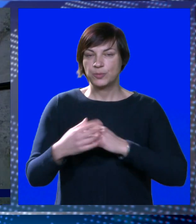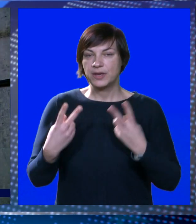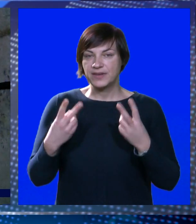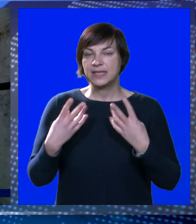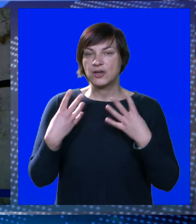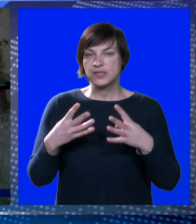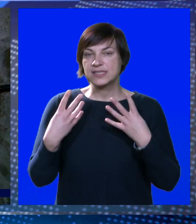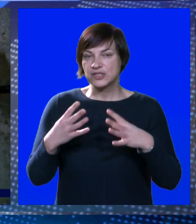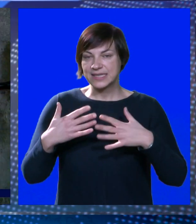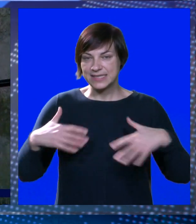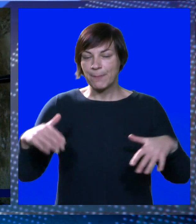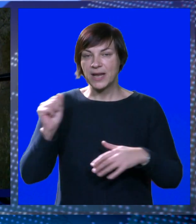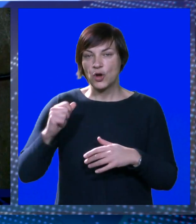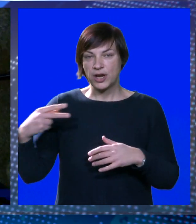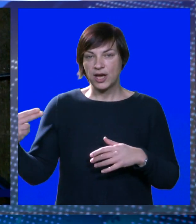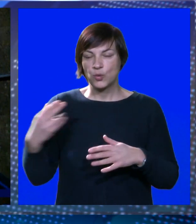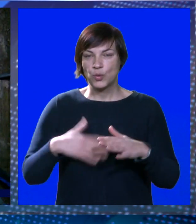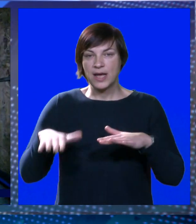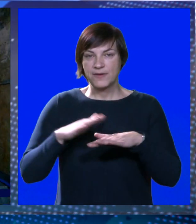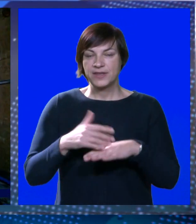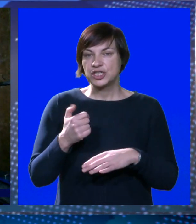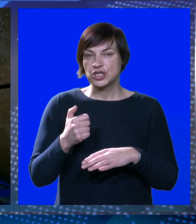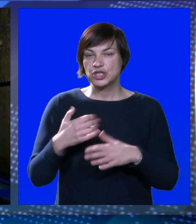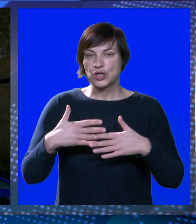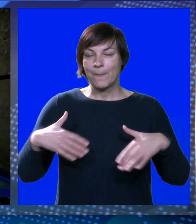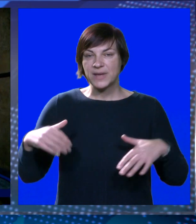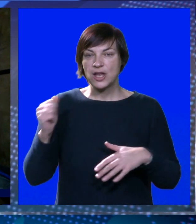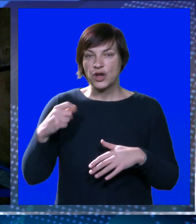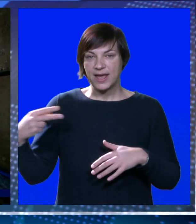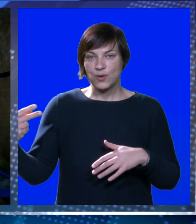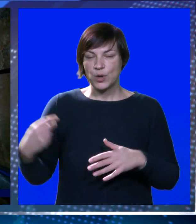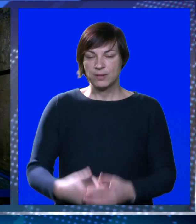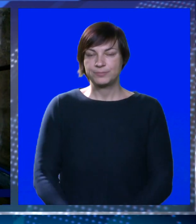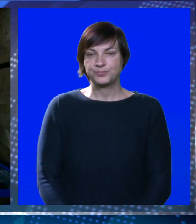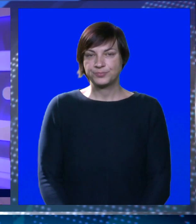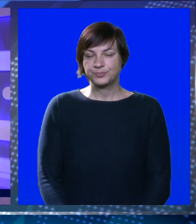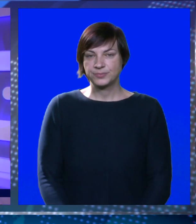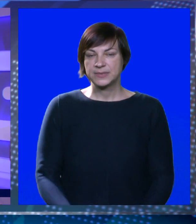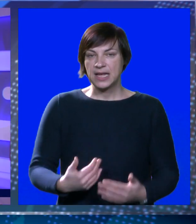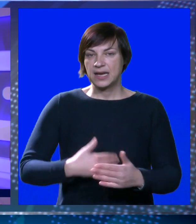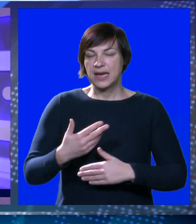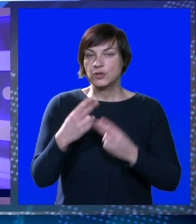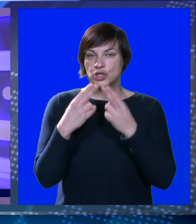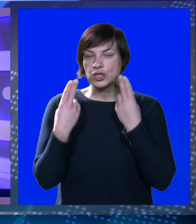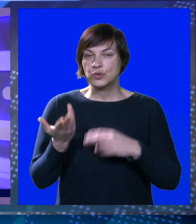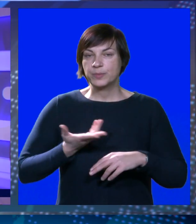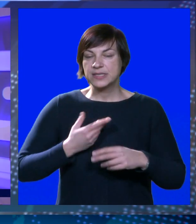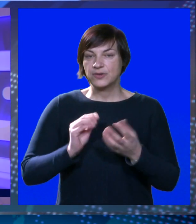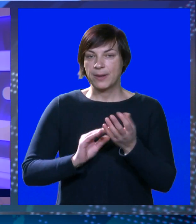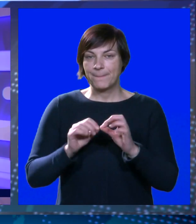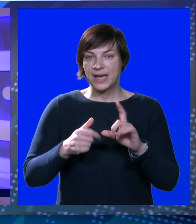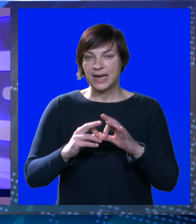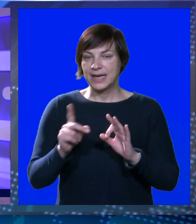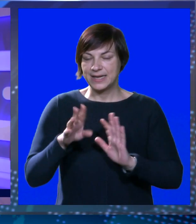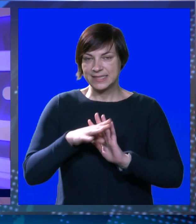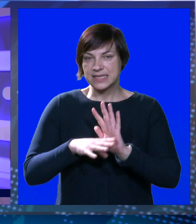880 milijuna kuna, to jest više od 100 milijuna eura. Nakon što je sud presudio kako je Miho